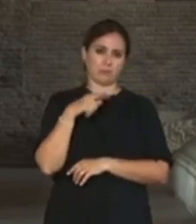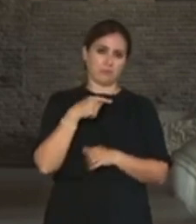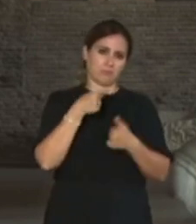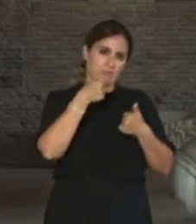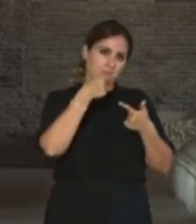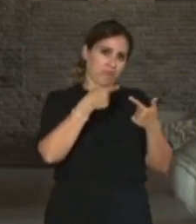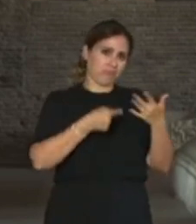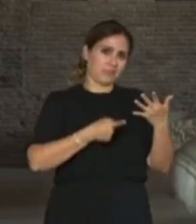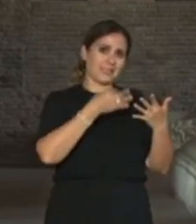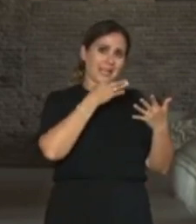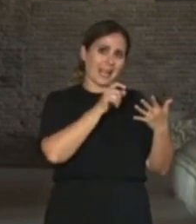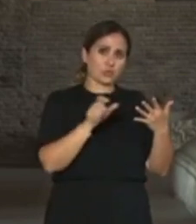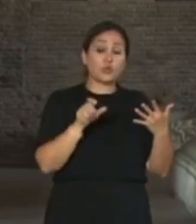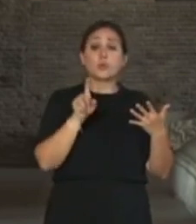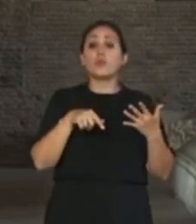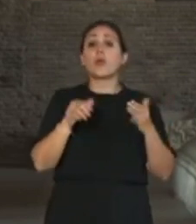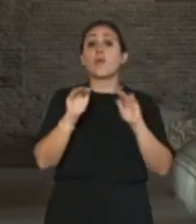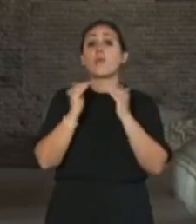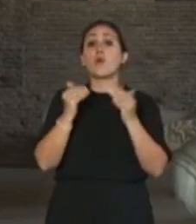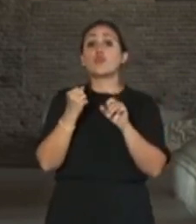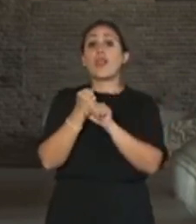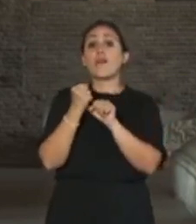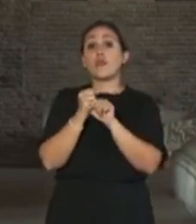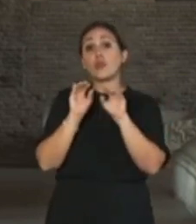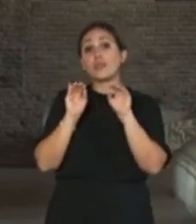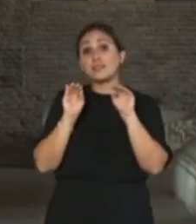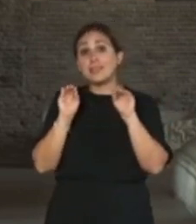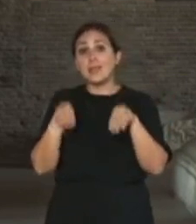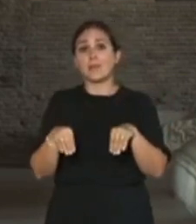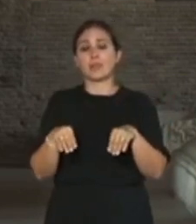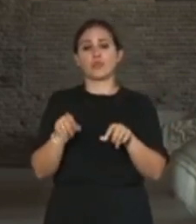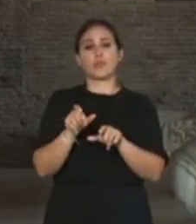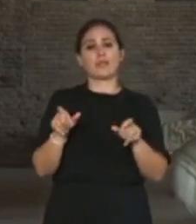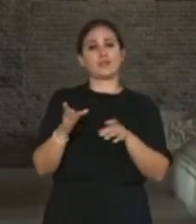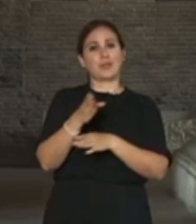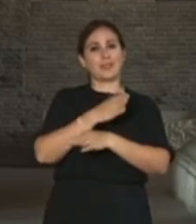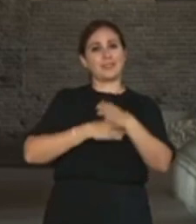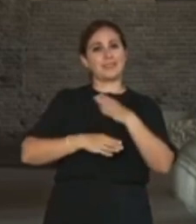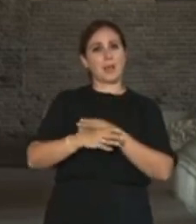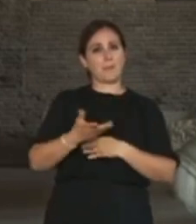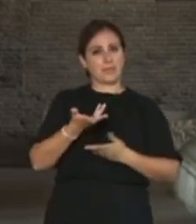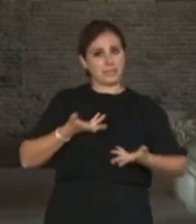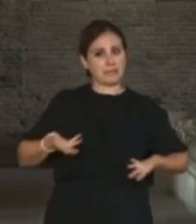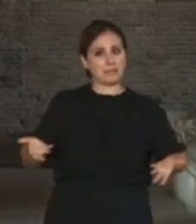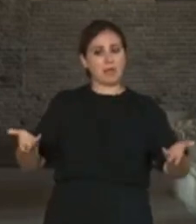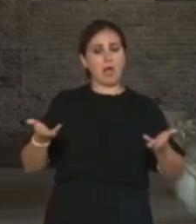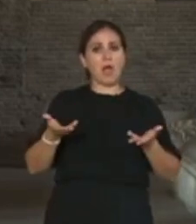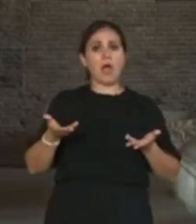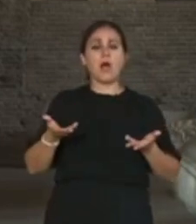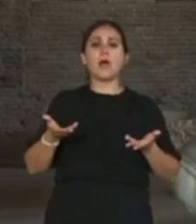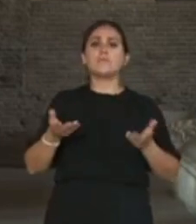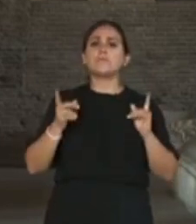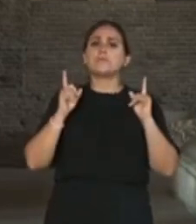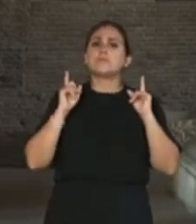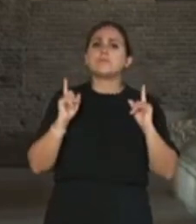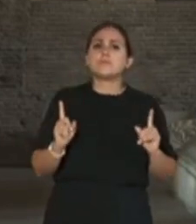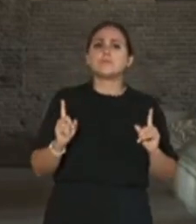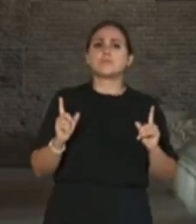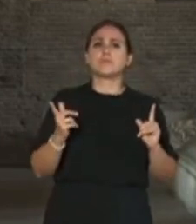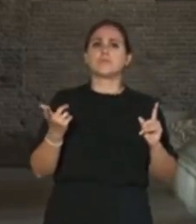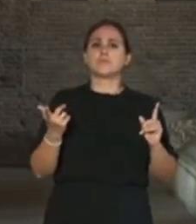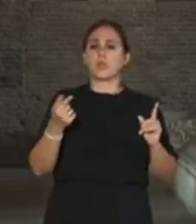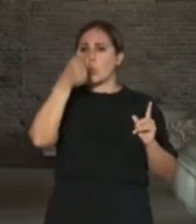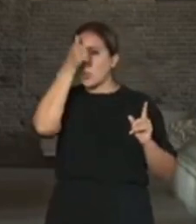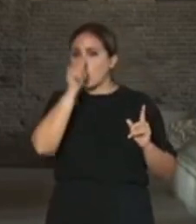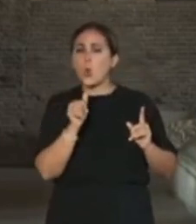'inserimento lavorativo delle persone con disabilità, in base ai ruoli idoni